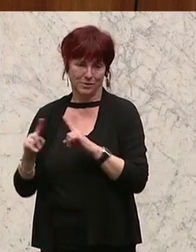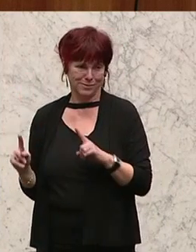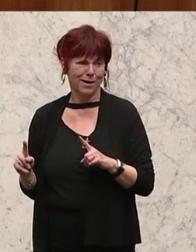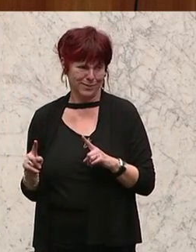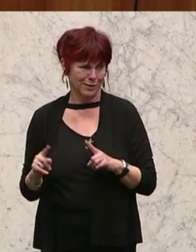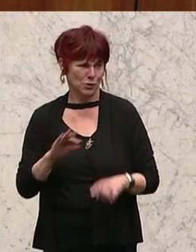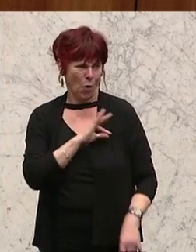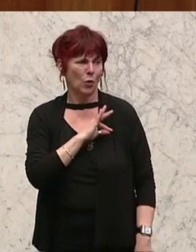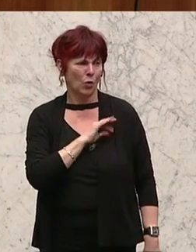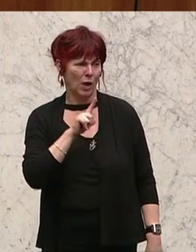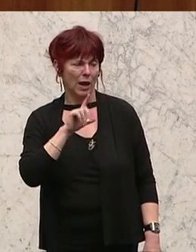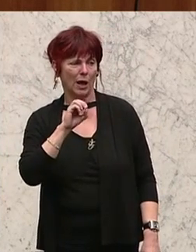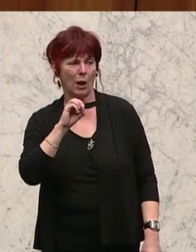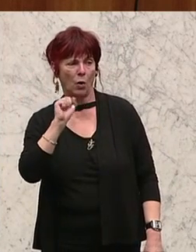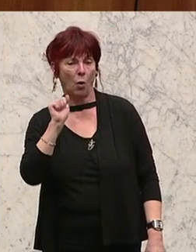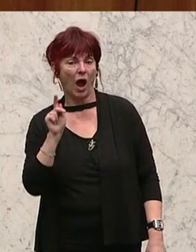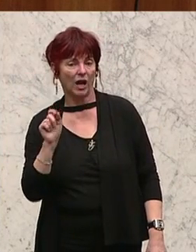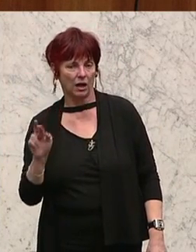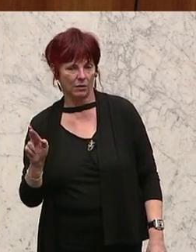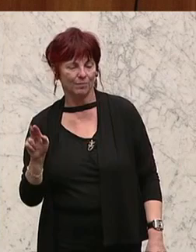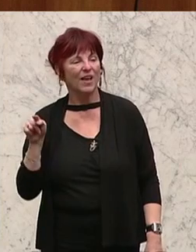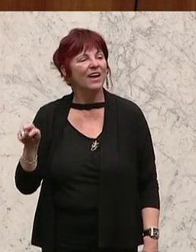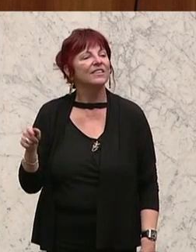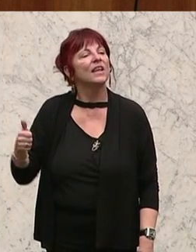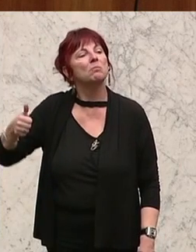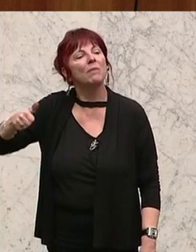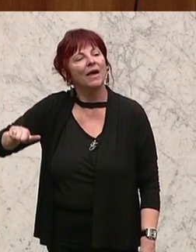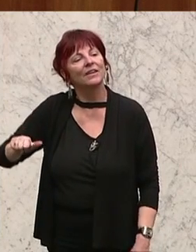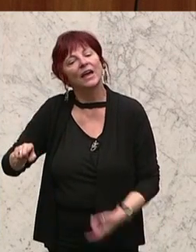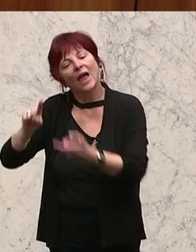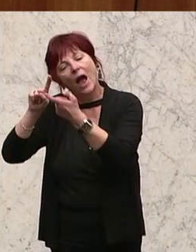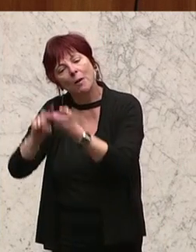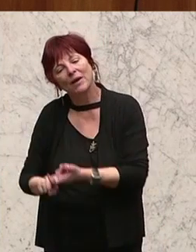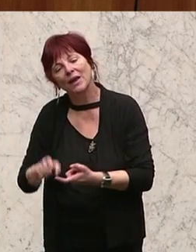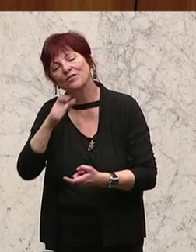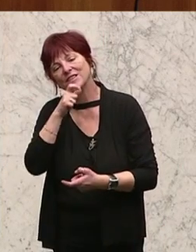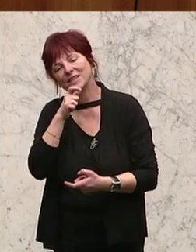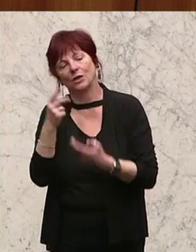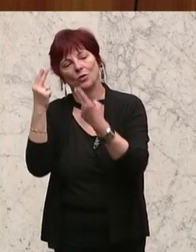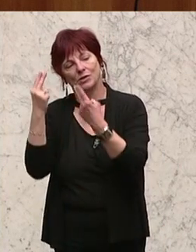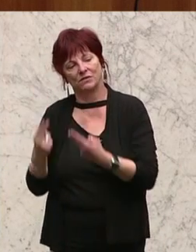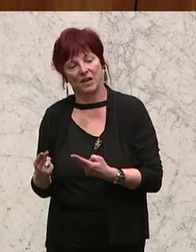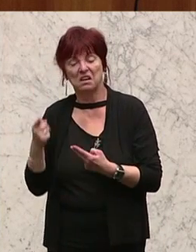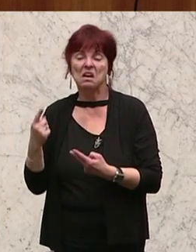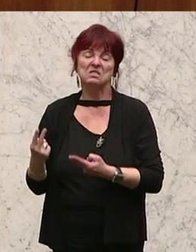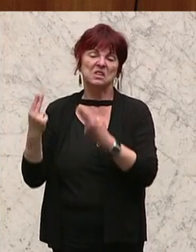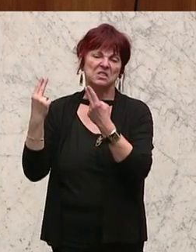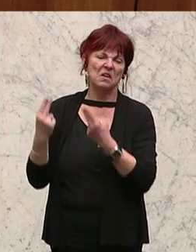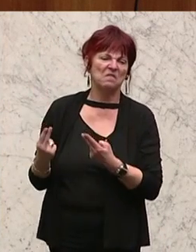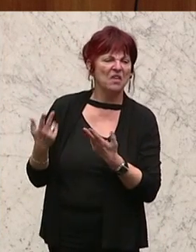hängen nämlich vom Versicherungswert ab. Und das ist ein Wert, im Durchschnitt der Jahre, im Großen und Ganzen, den